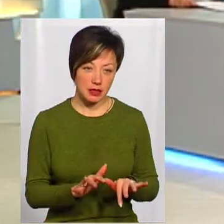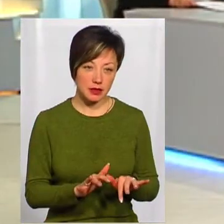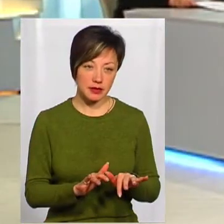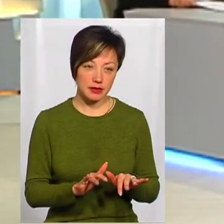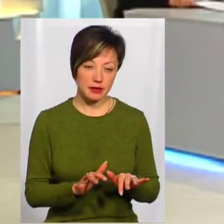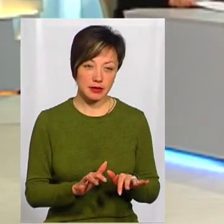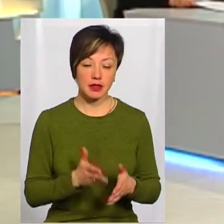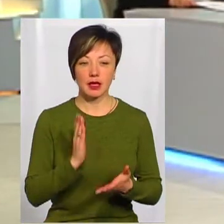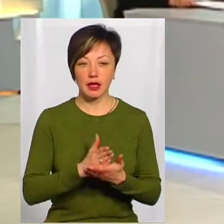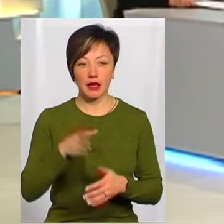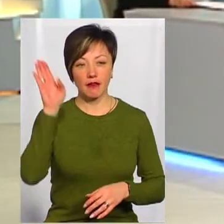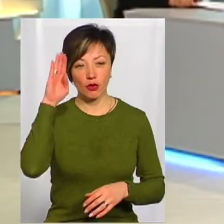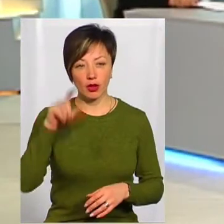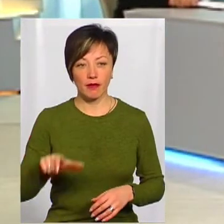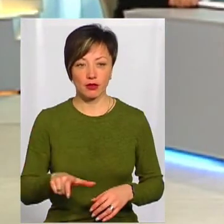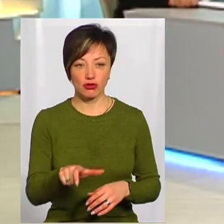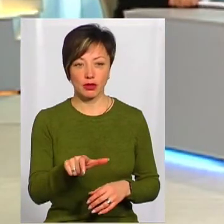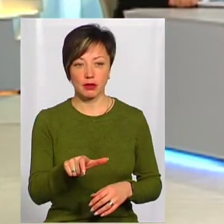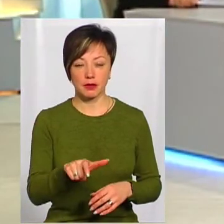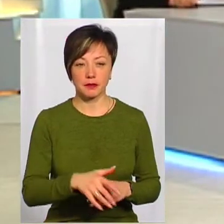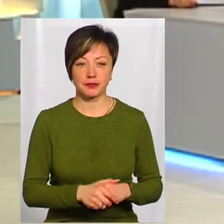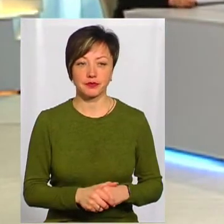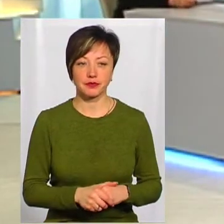є вода в річках.